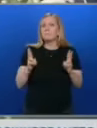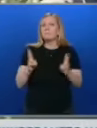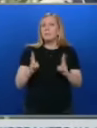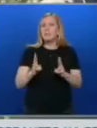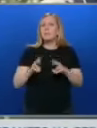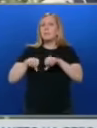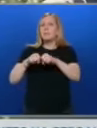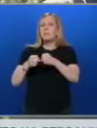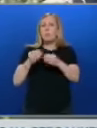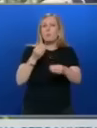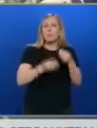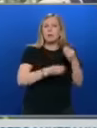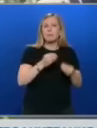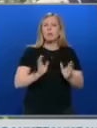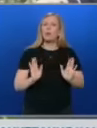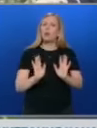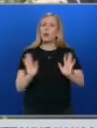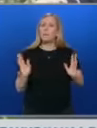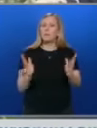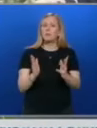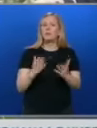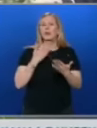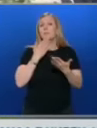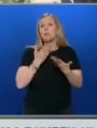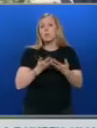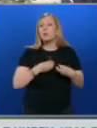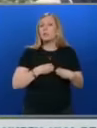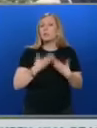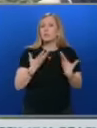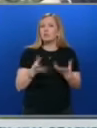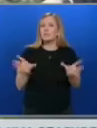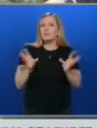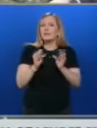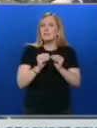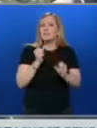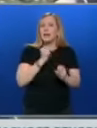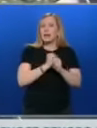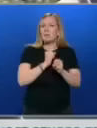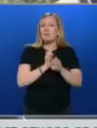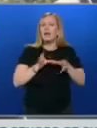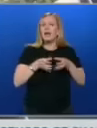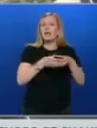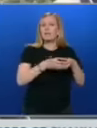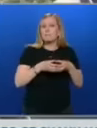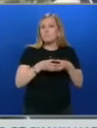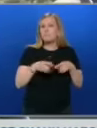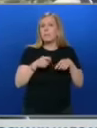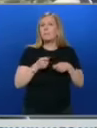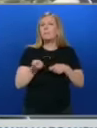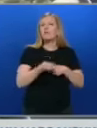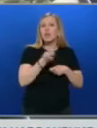укрепиме там, където пада дигата. Общото ето благодарение на доброволците и съвместна работа с екипите на пожарна полиция,